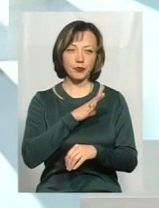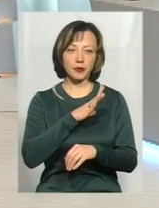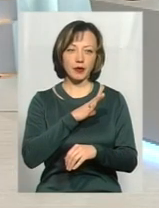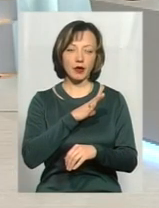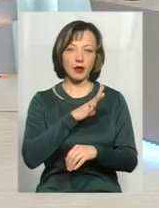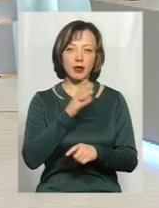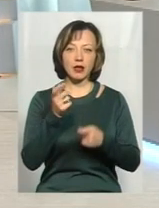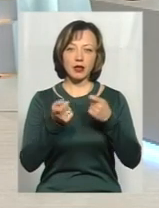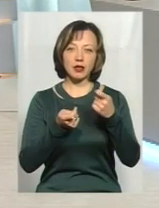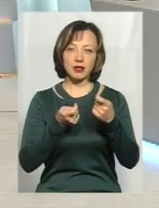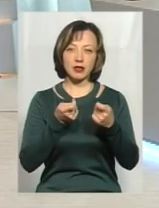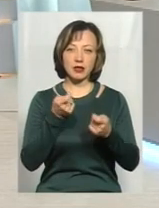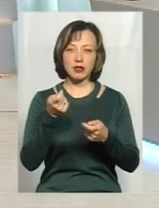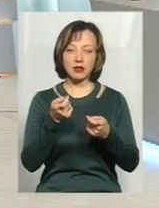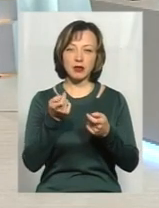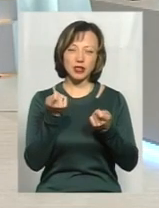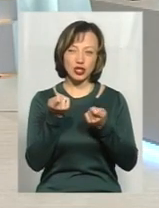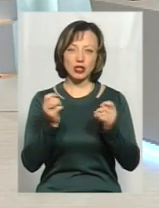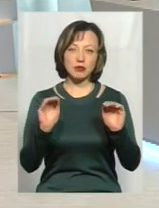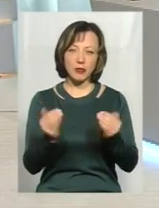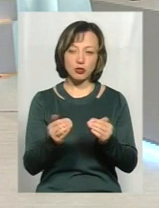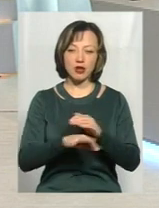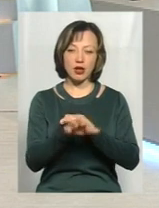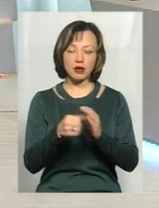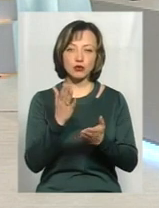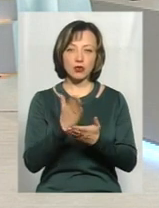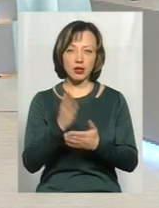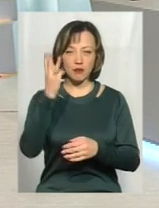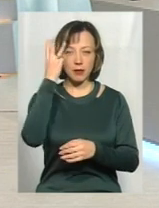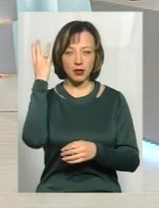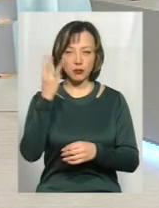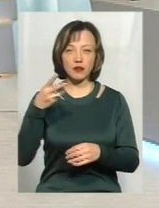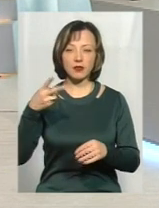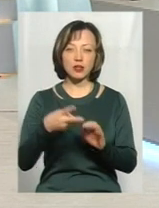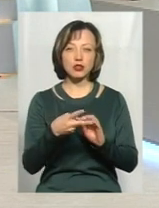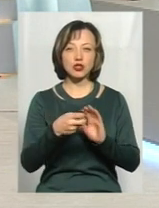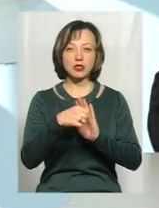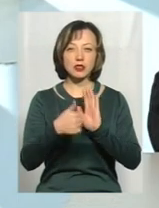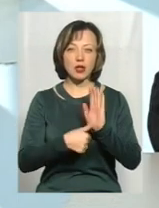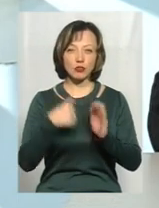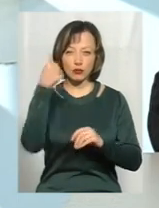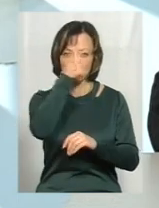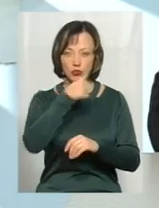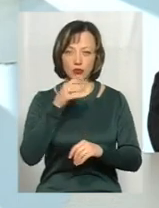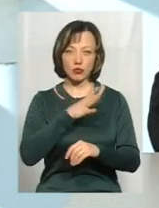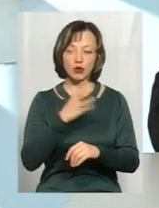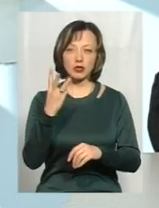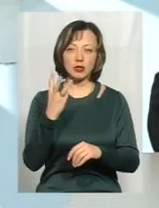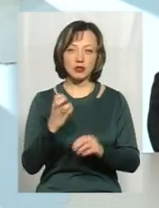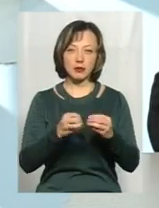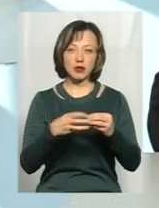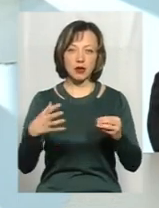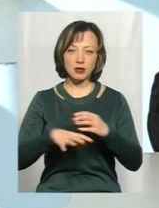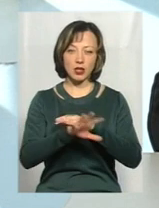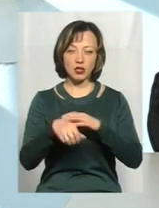Незначне зменшення є крадіжок по місту Хмельницькому, адже в 2016 році було 315